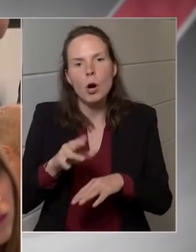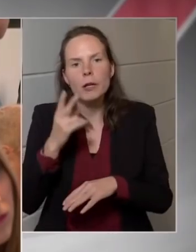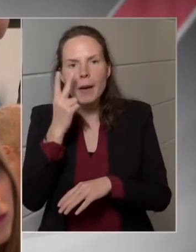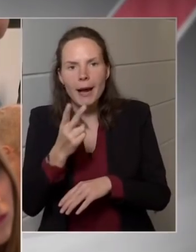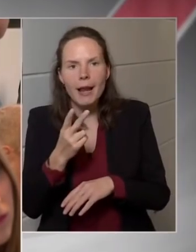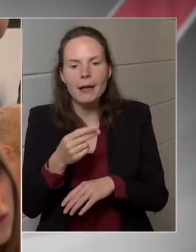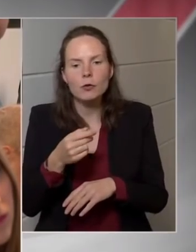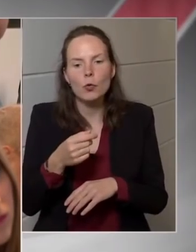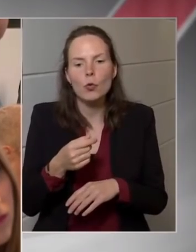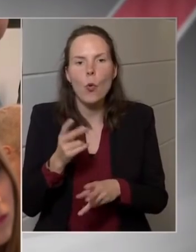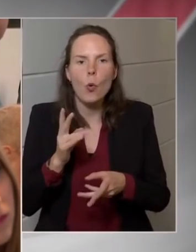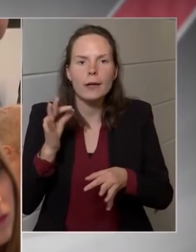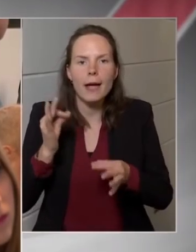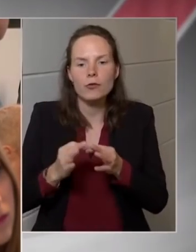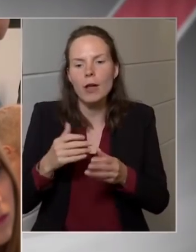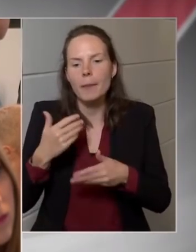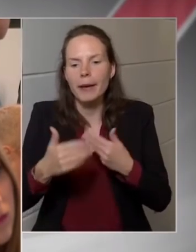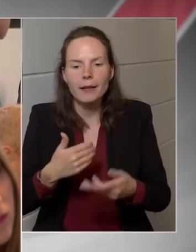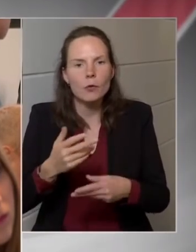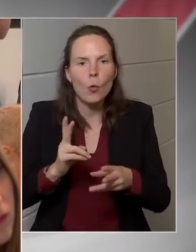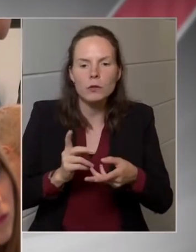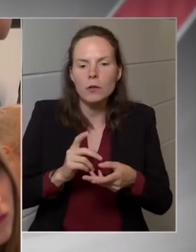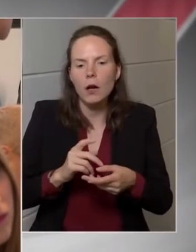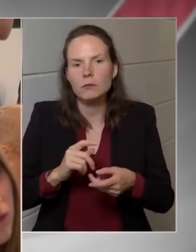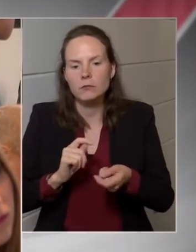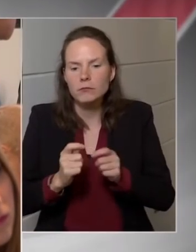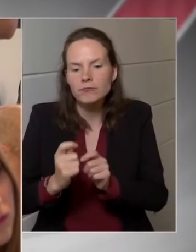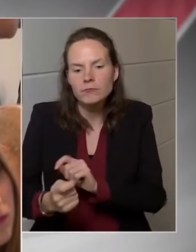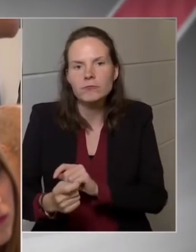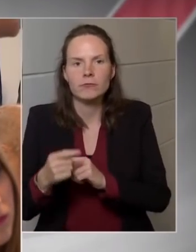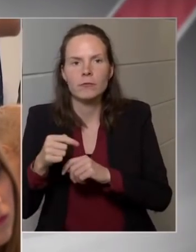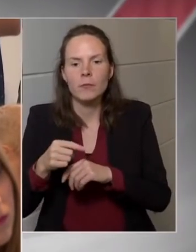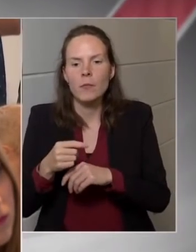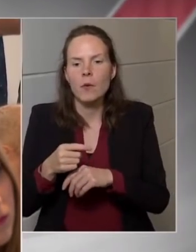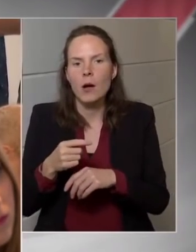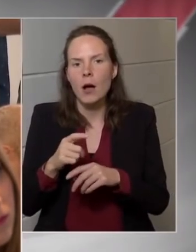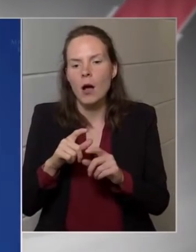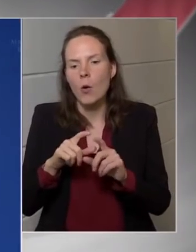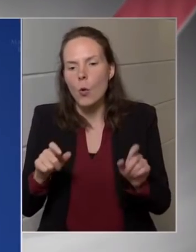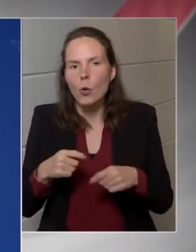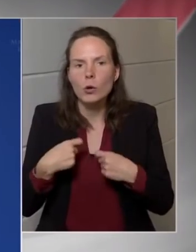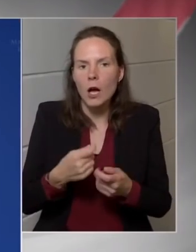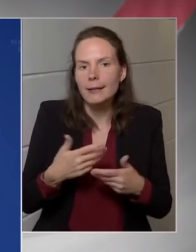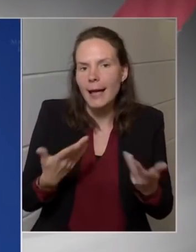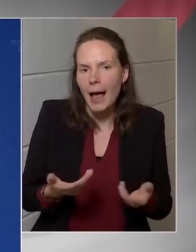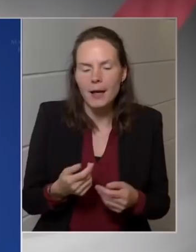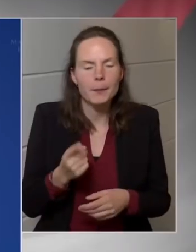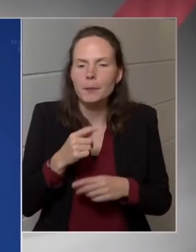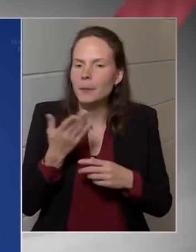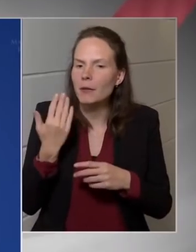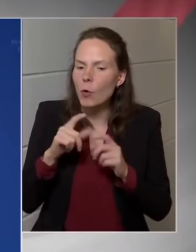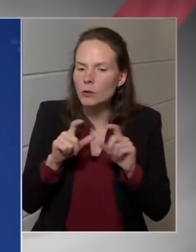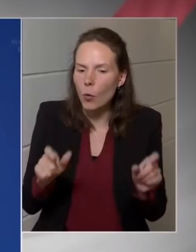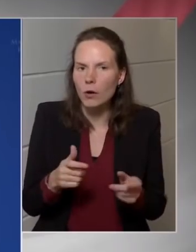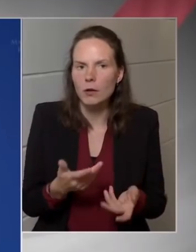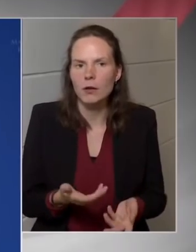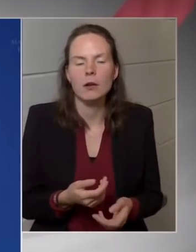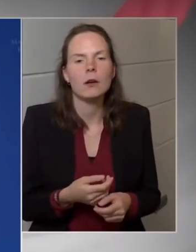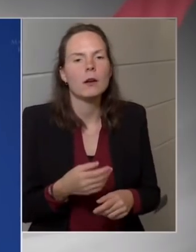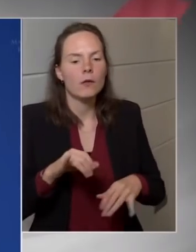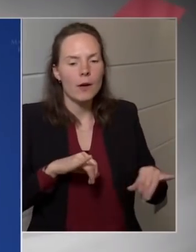okot ad-e arra, hogy a veszélyhelyzetet hirdessünk, Mi adottok ott erre? Mi február 24-e óta